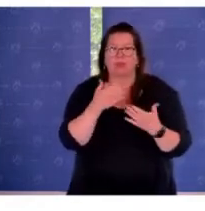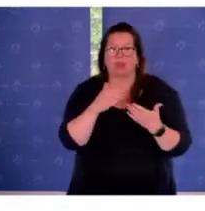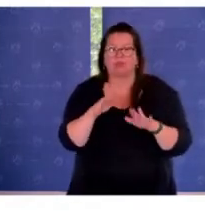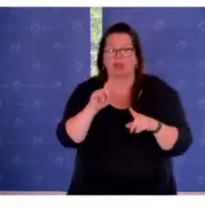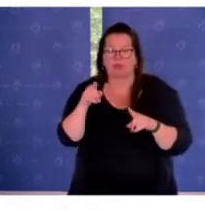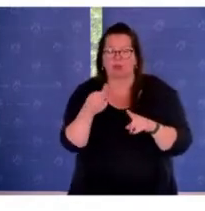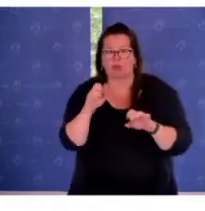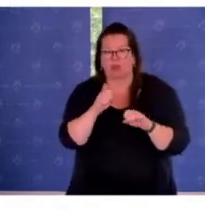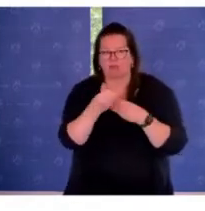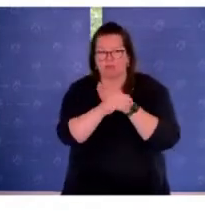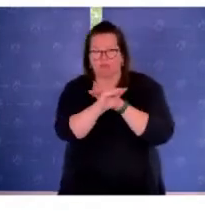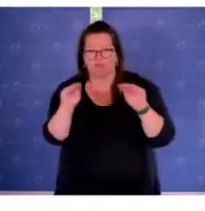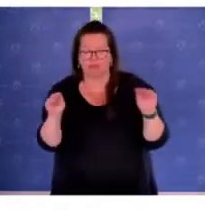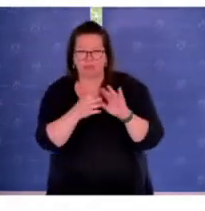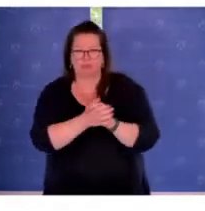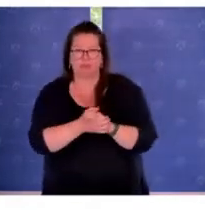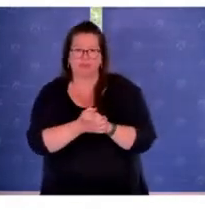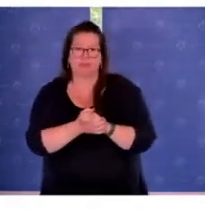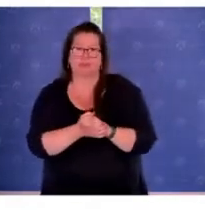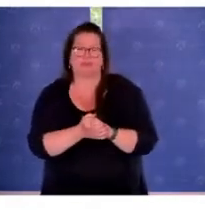erwähnenswert in diesem Zusammenhang.